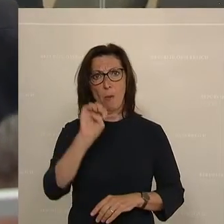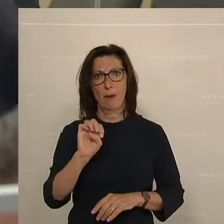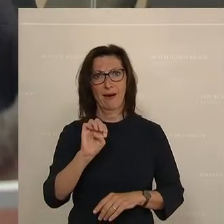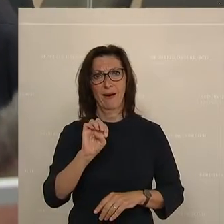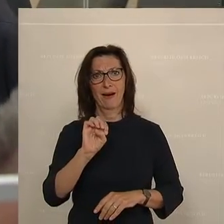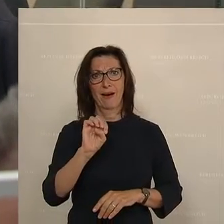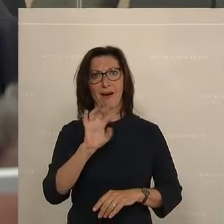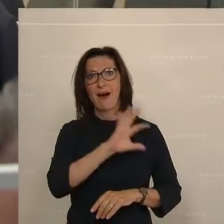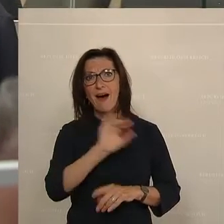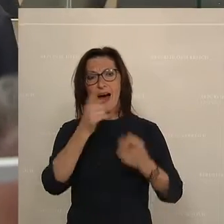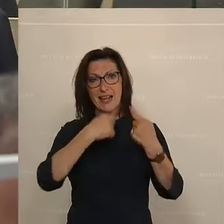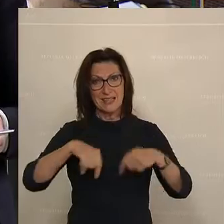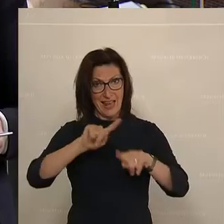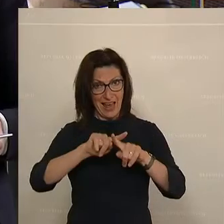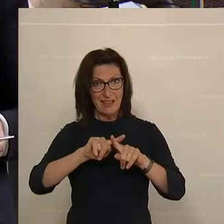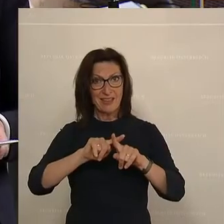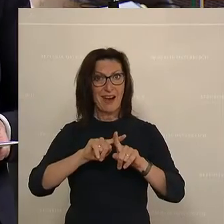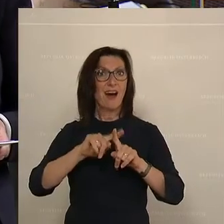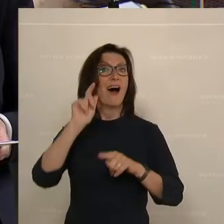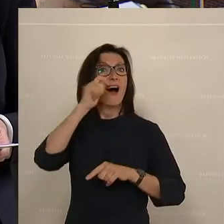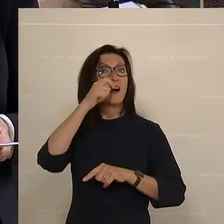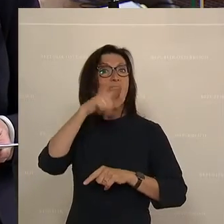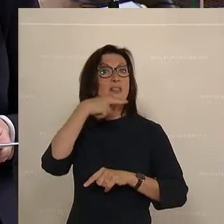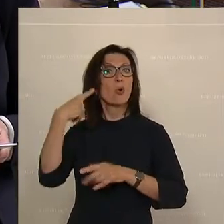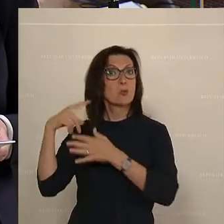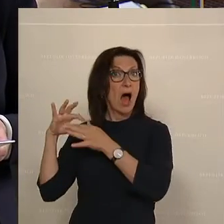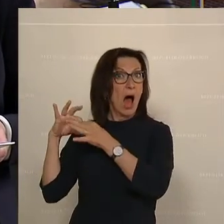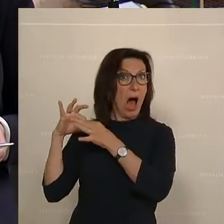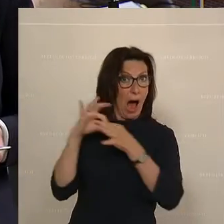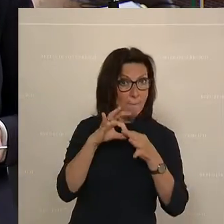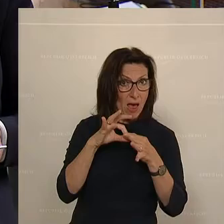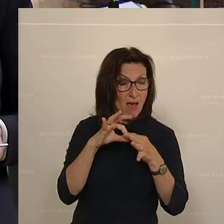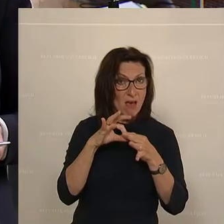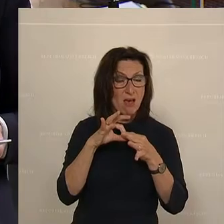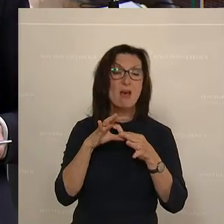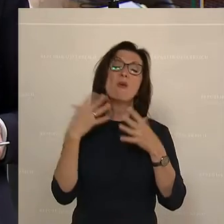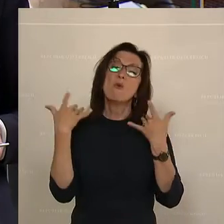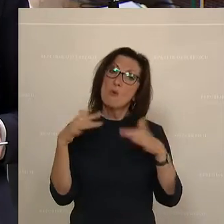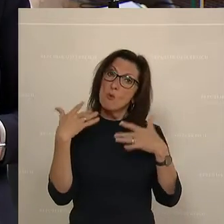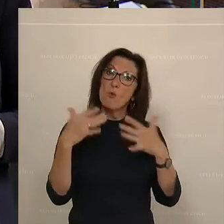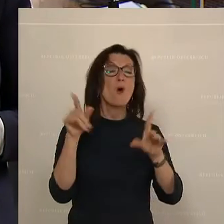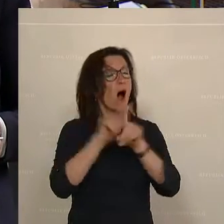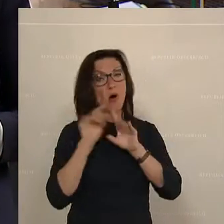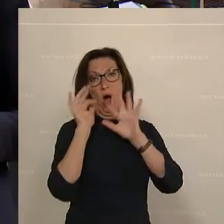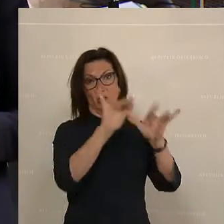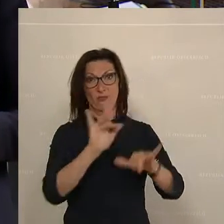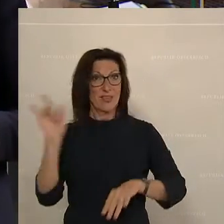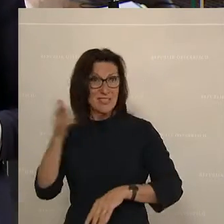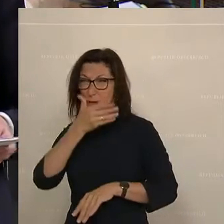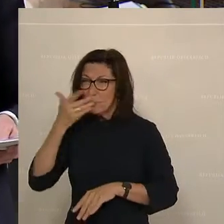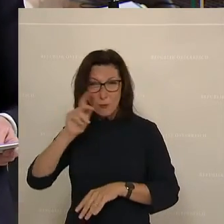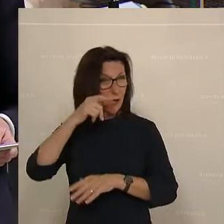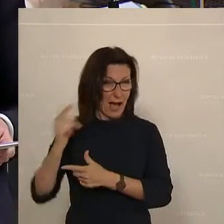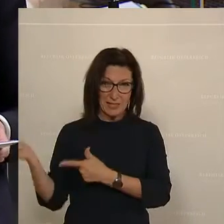Situation sind, von Russland derdlich abhängig zu sein. Wenn Russland kein Gas mehr liefert, auch das betrifft